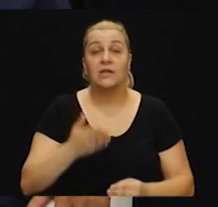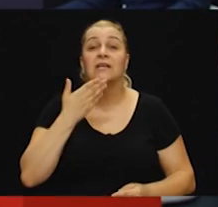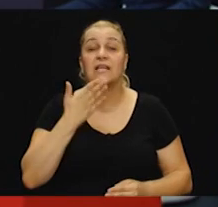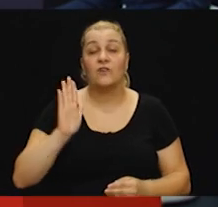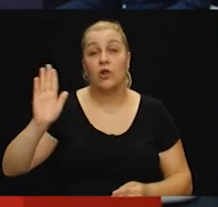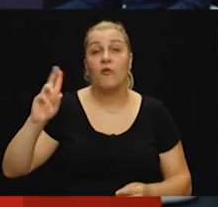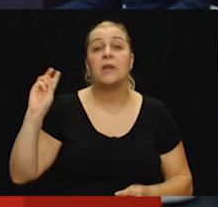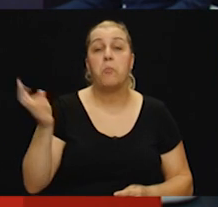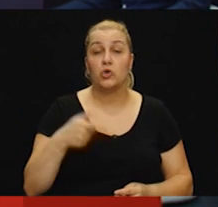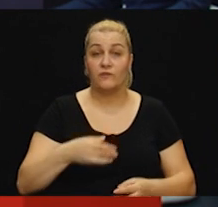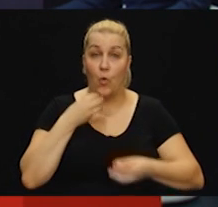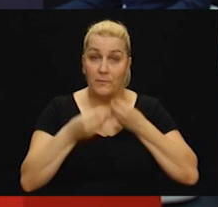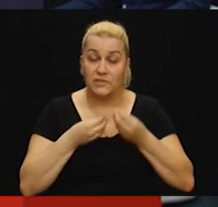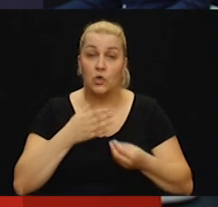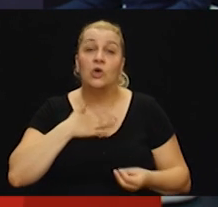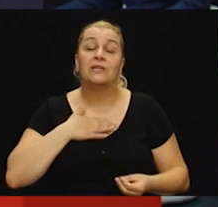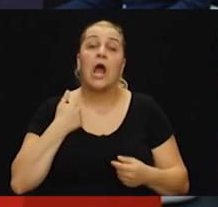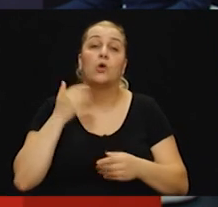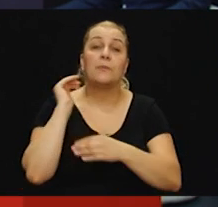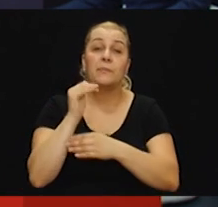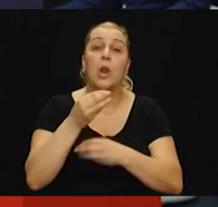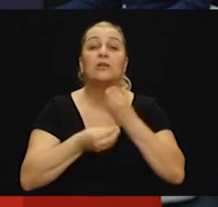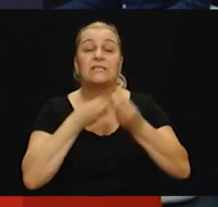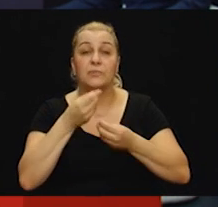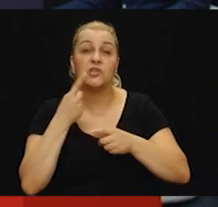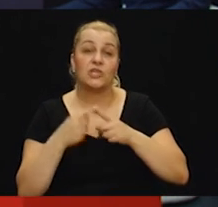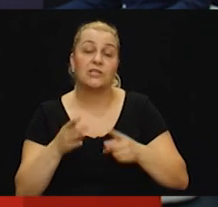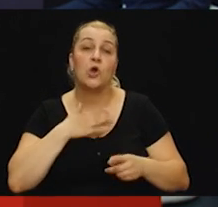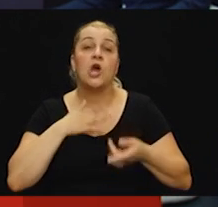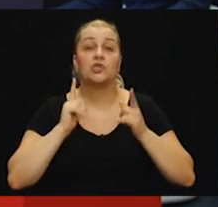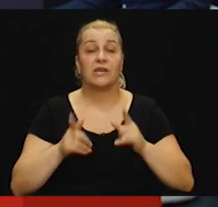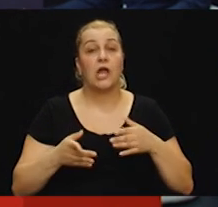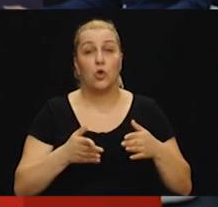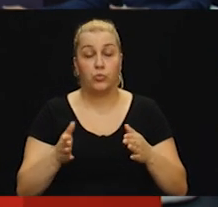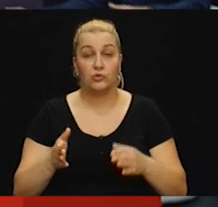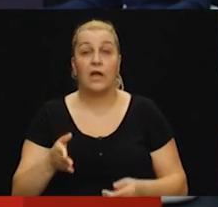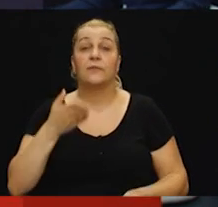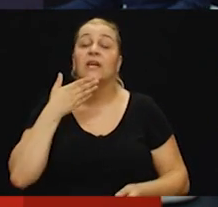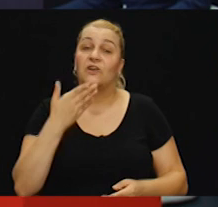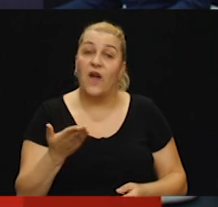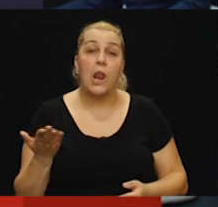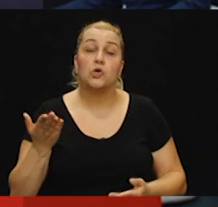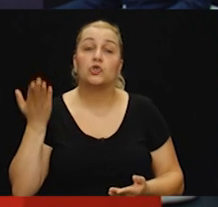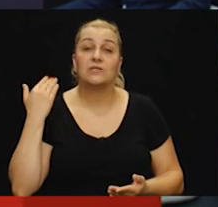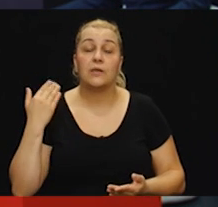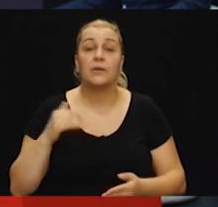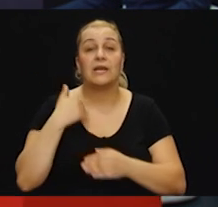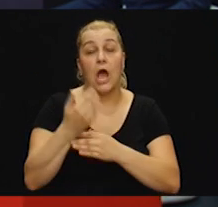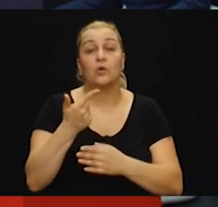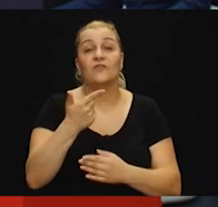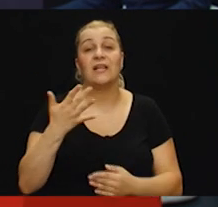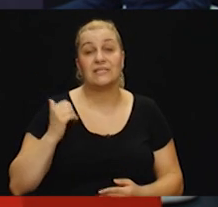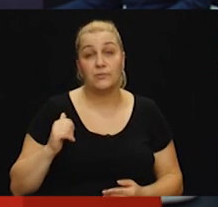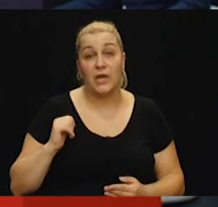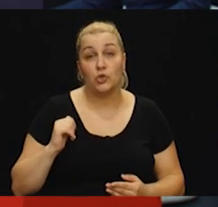Zahvaljujemo se na pozivu o emisiju Dragona. Nije bilo ispričat dija našeg ratnog puta. Evo, gospodo, hvala vam što ste bili nakon